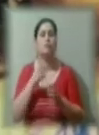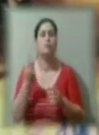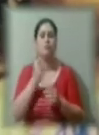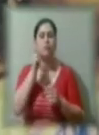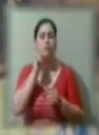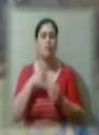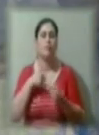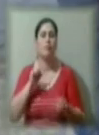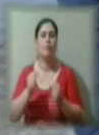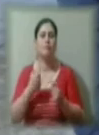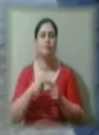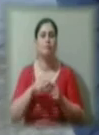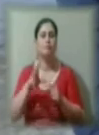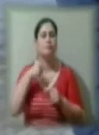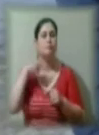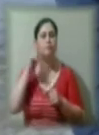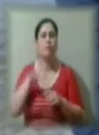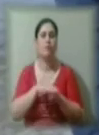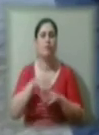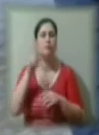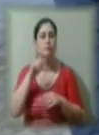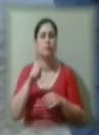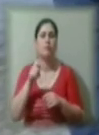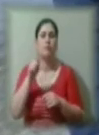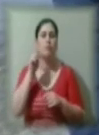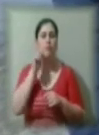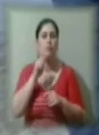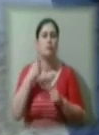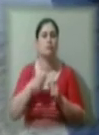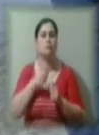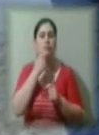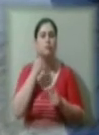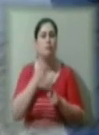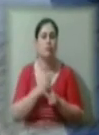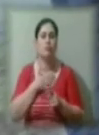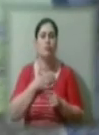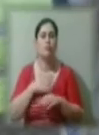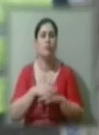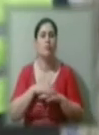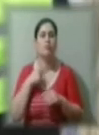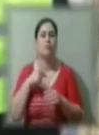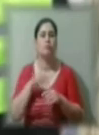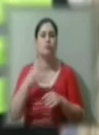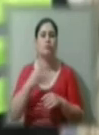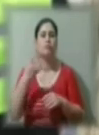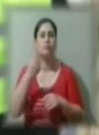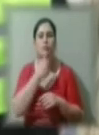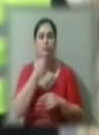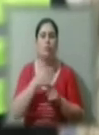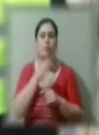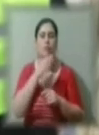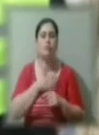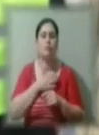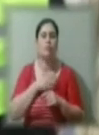ми знаємо, що народ знає руки дружби старшого брата. Мій народ відчув це у 44-му, коли наших батьків, дідів,